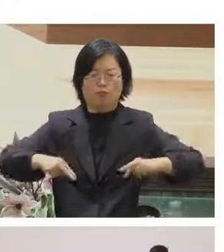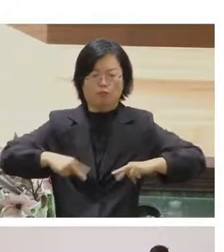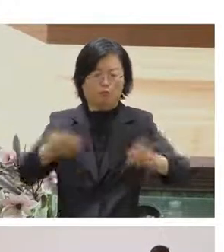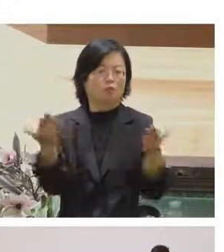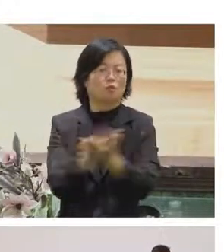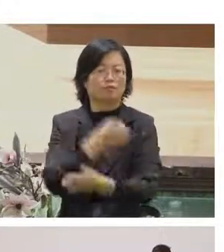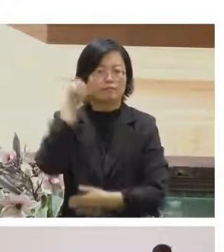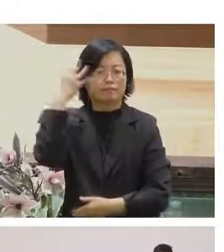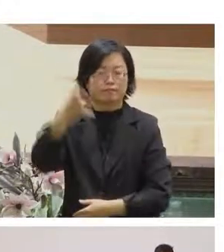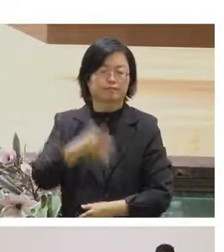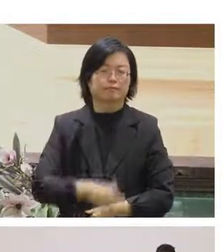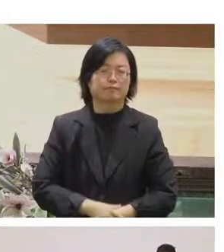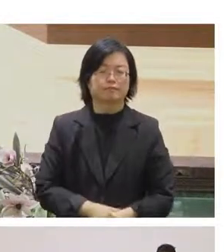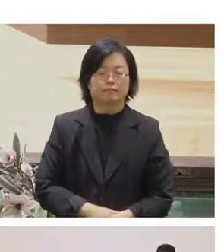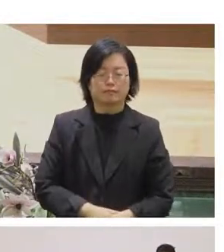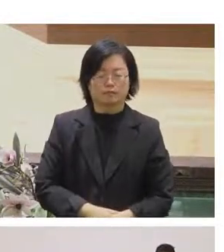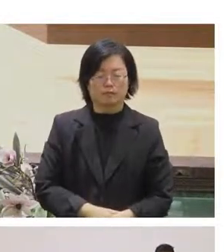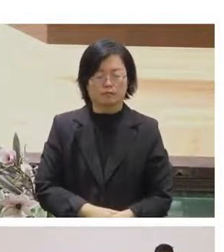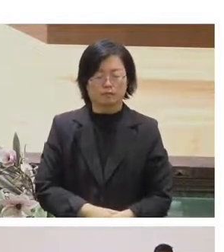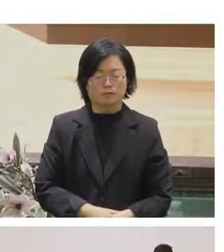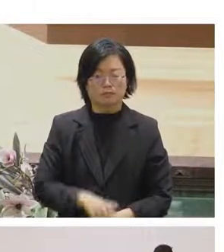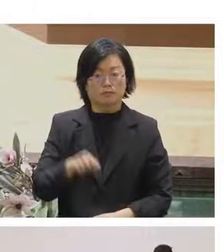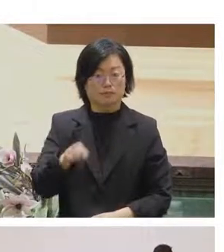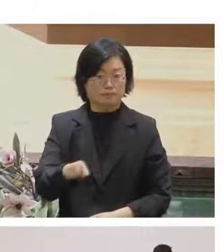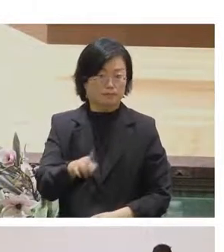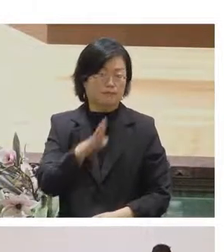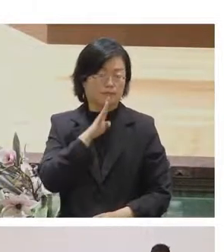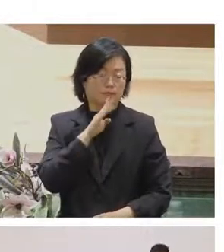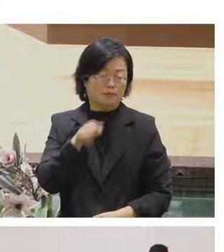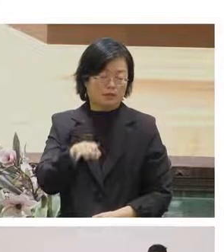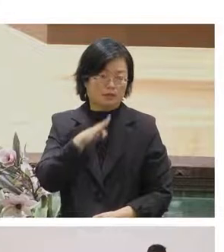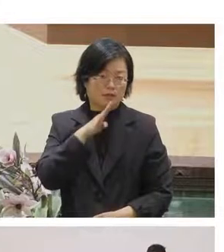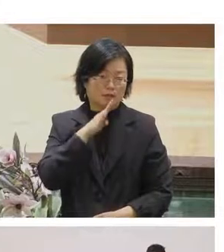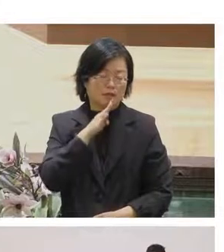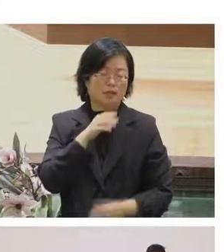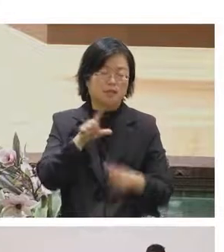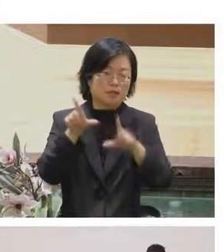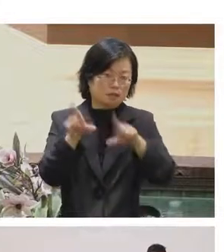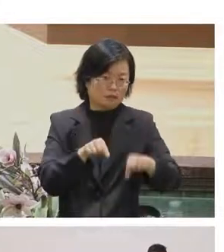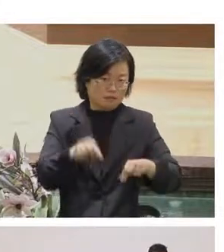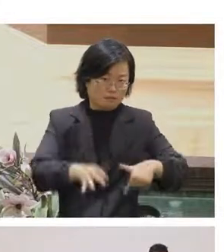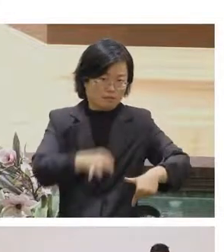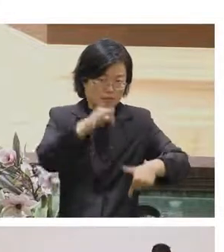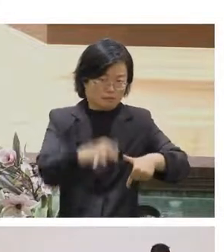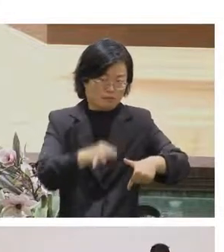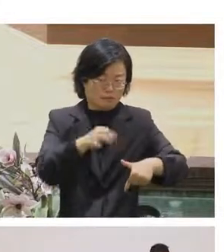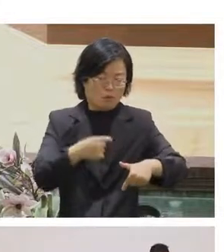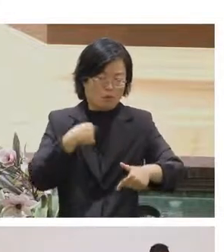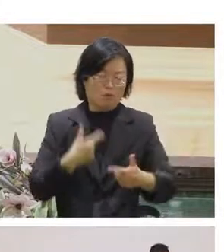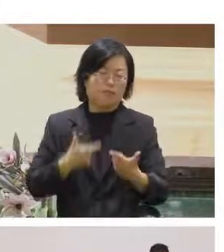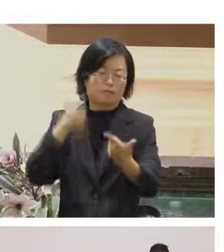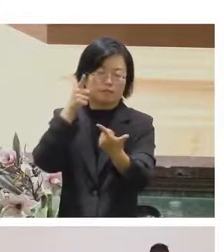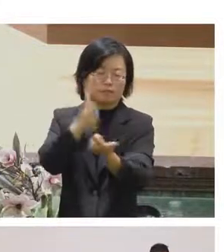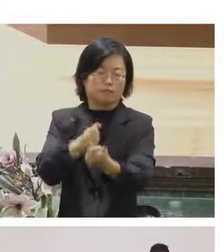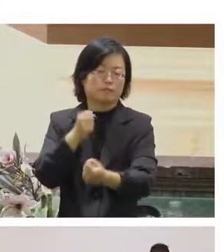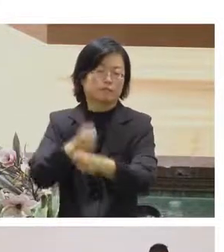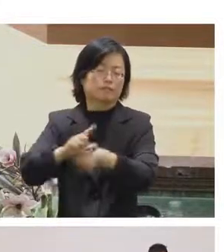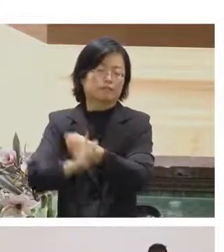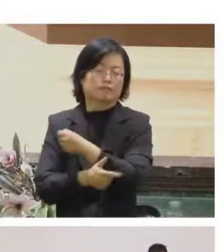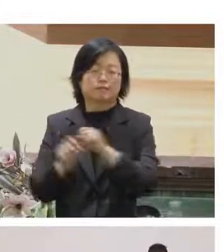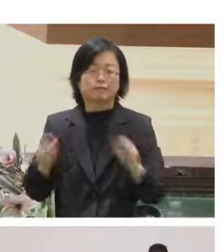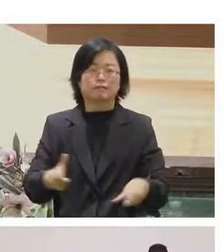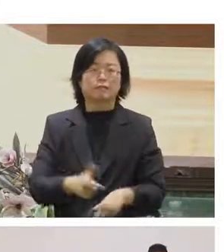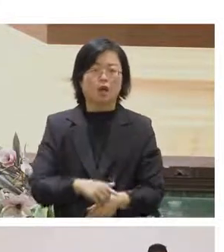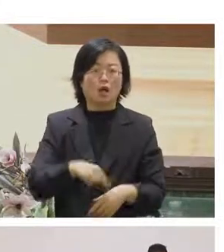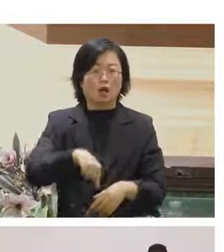到這件事情這個就是根據他一個不同的價值所採取的一個不同做法這個做法在我們看來我們當然會覺得很浪費